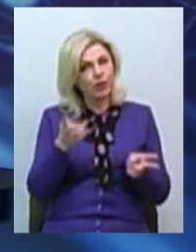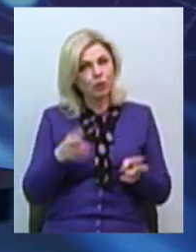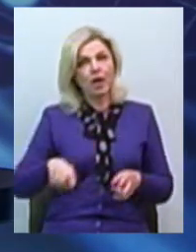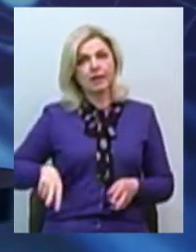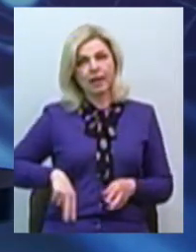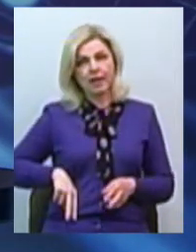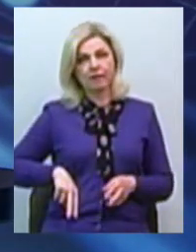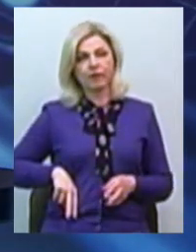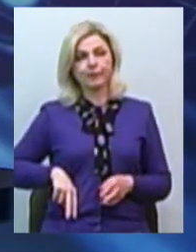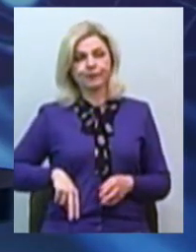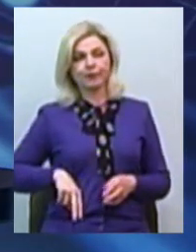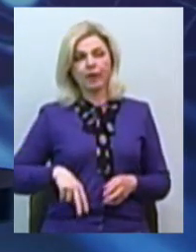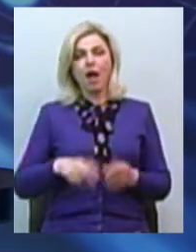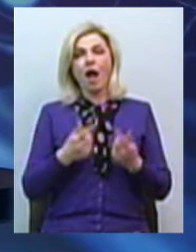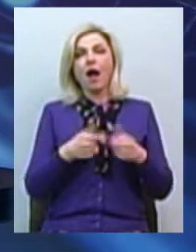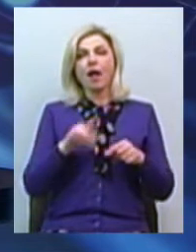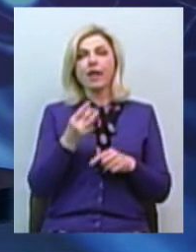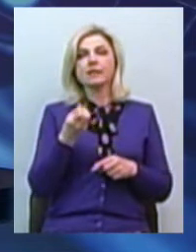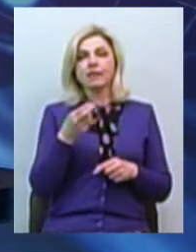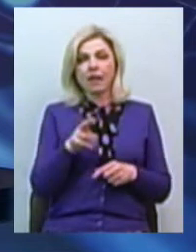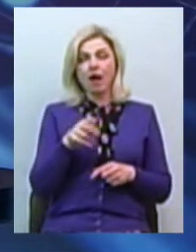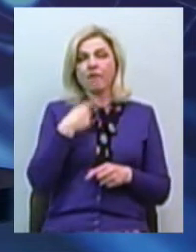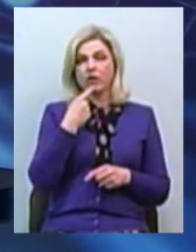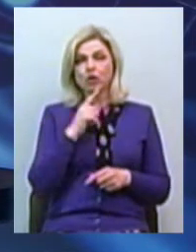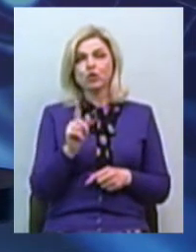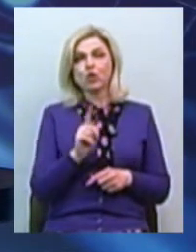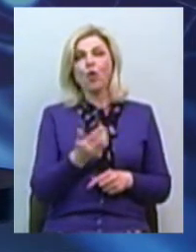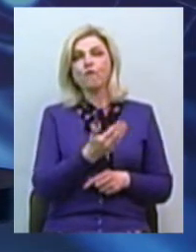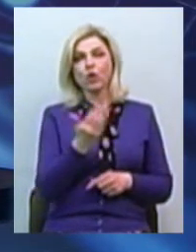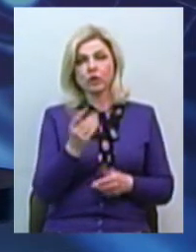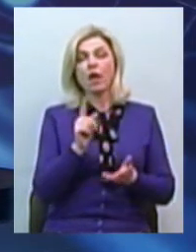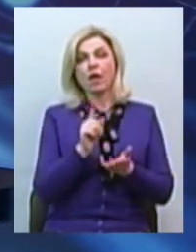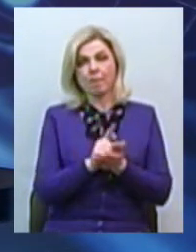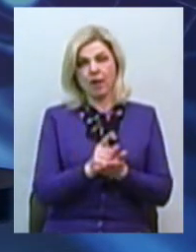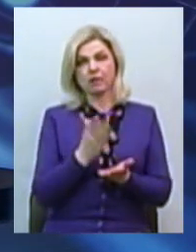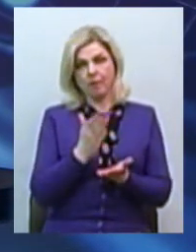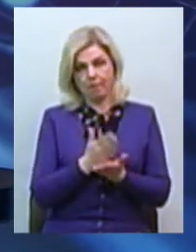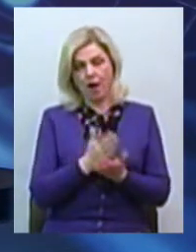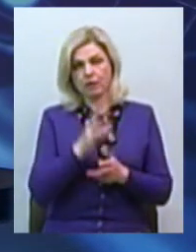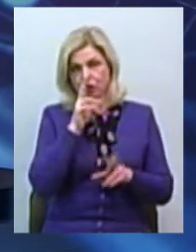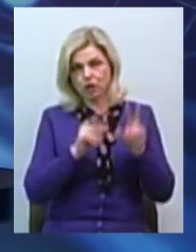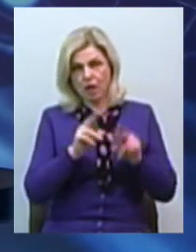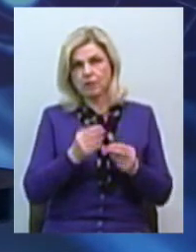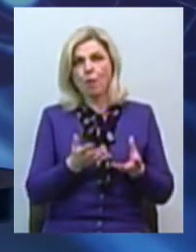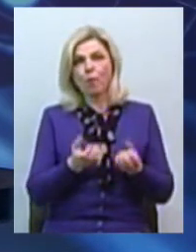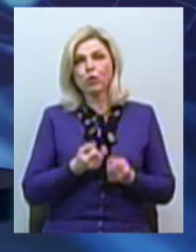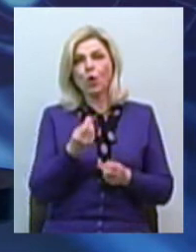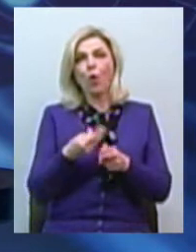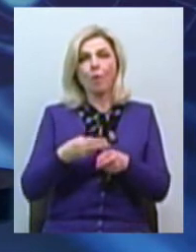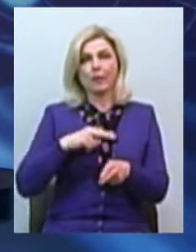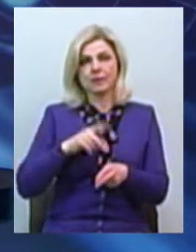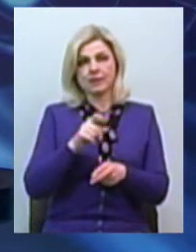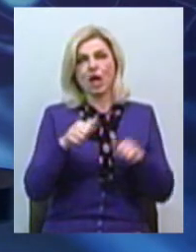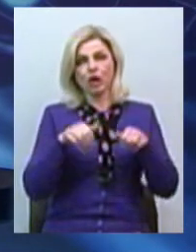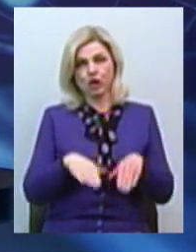маркетингової агенції Олександр Ухмановський вважає, що вони мають шанси отримати компенсацію за рішенням